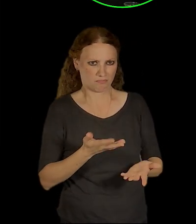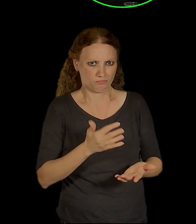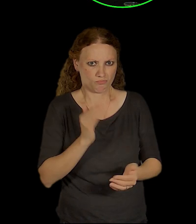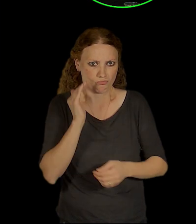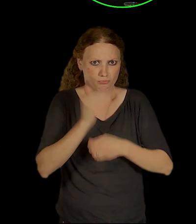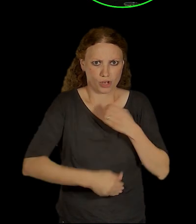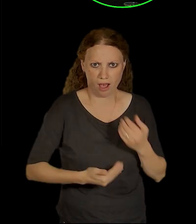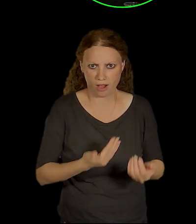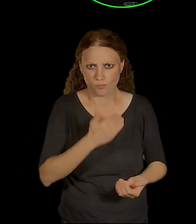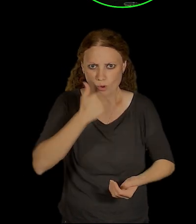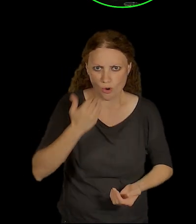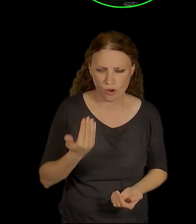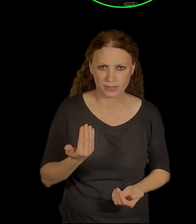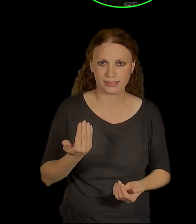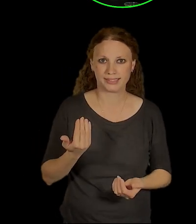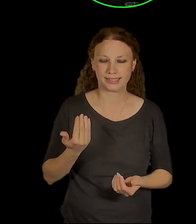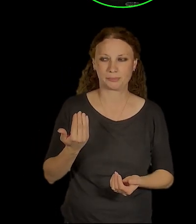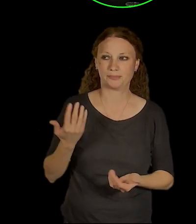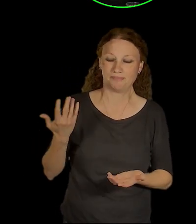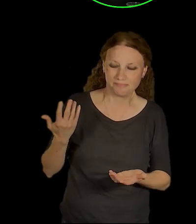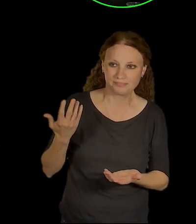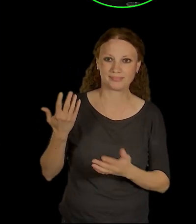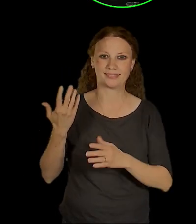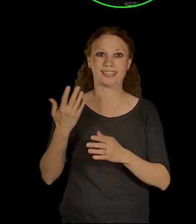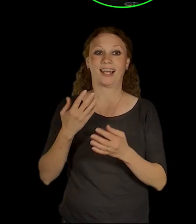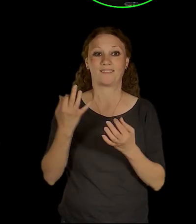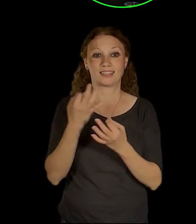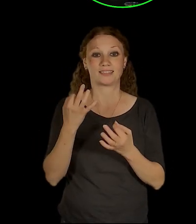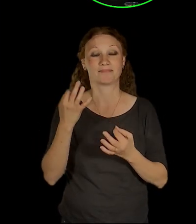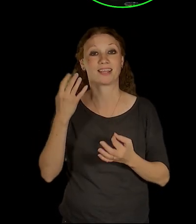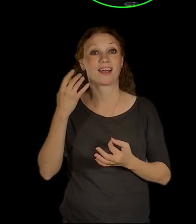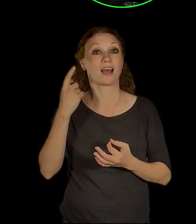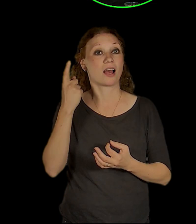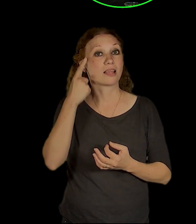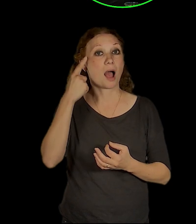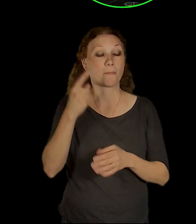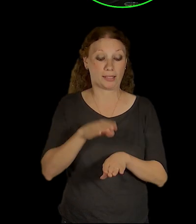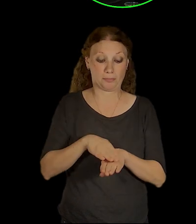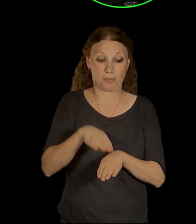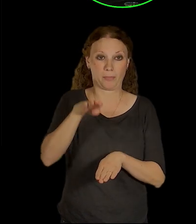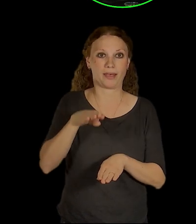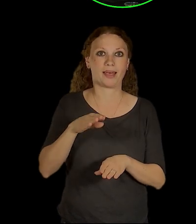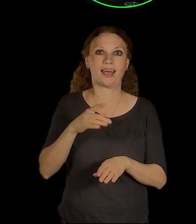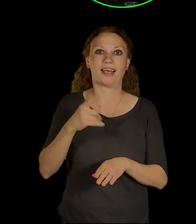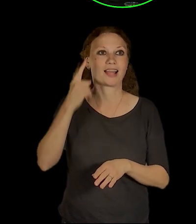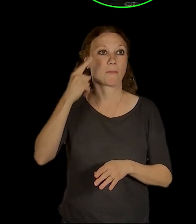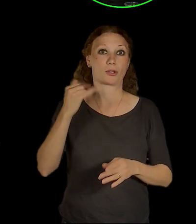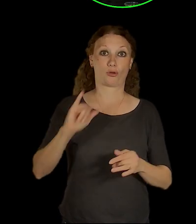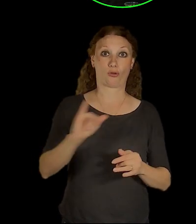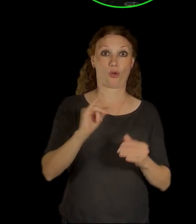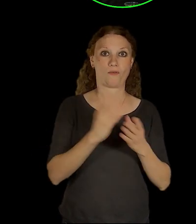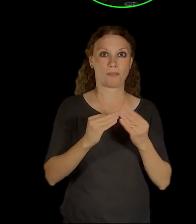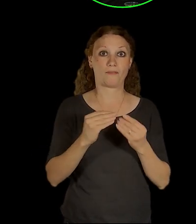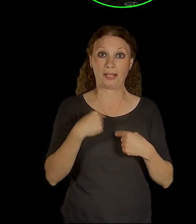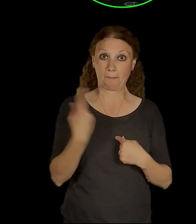Taky jsme se dohodli, že to nebudeme tu ideu vrstejní prezentovat my jako architekti, aby to nebyl takový ten nápad těch bláznivých